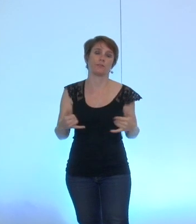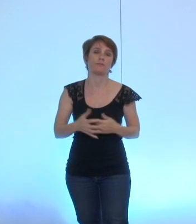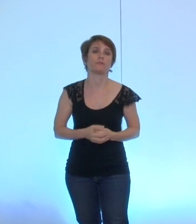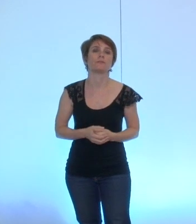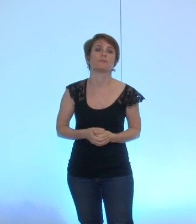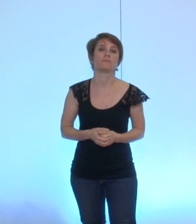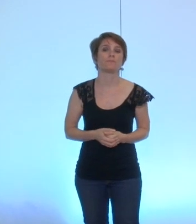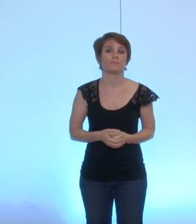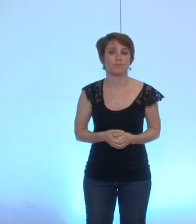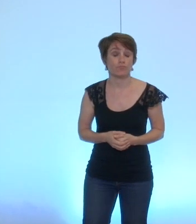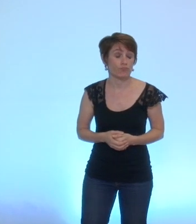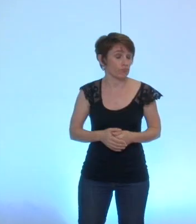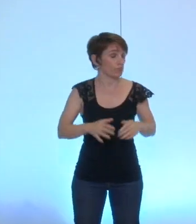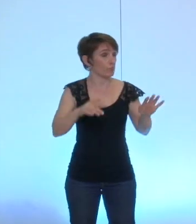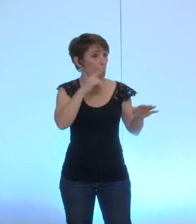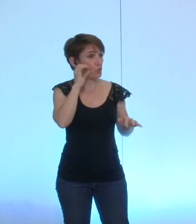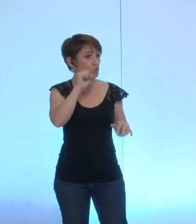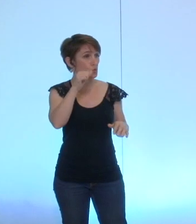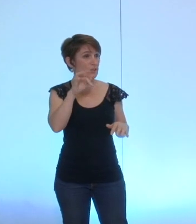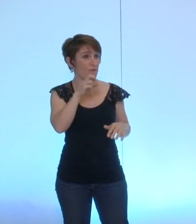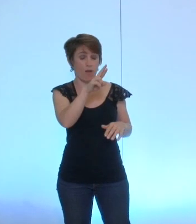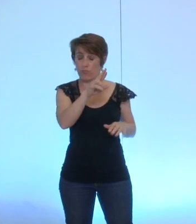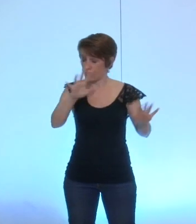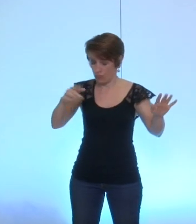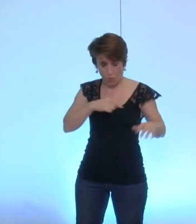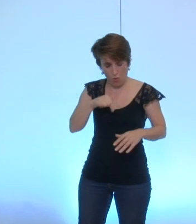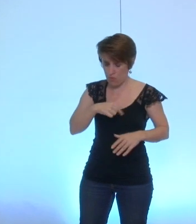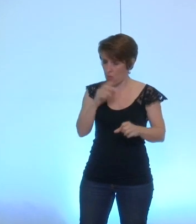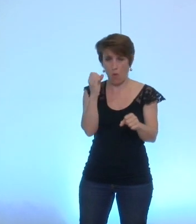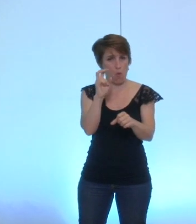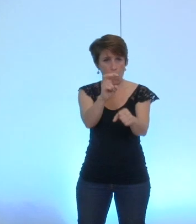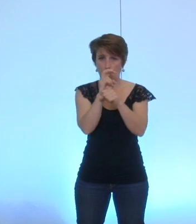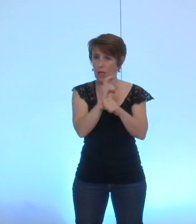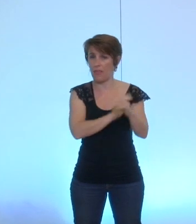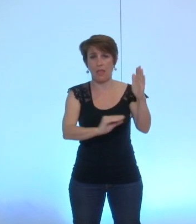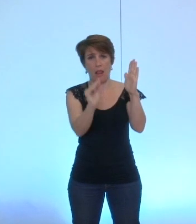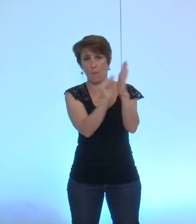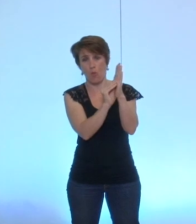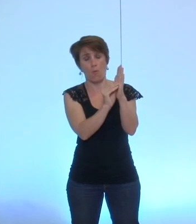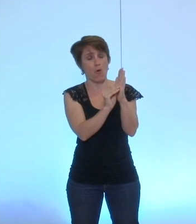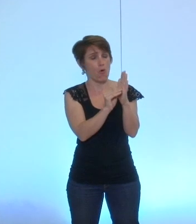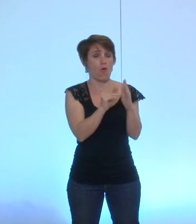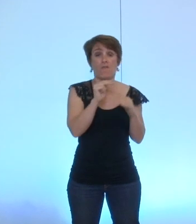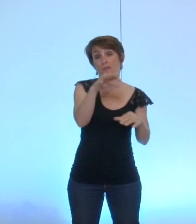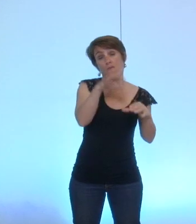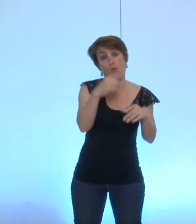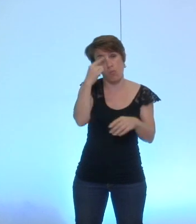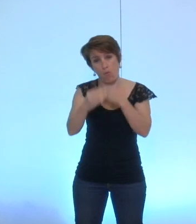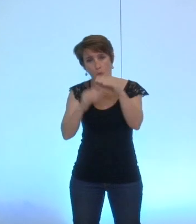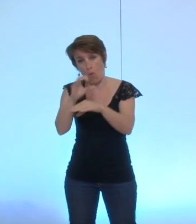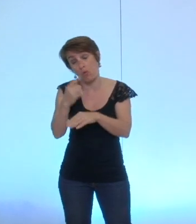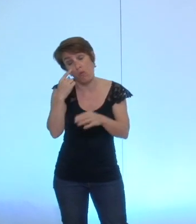bon nous nous maintenons l'amendement donc on va voter pour ou contre et puis on verra bien ce que ça donne je vous le dis quand même très franchement